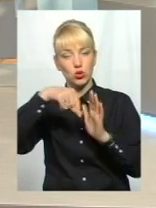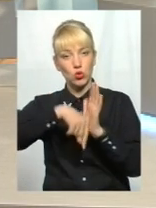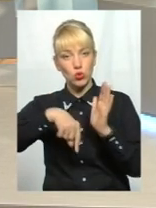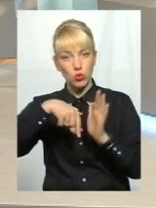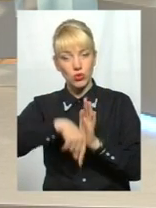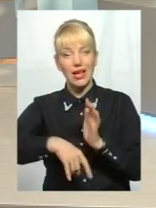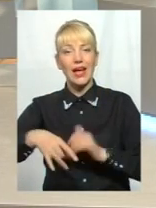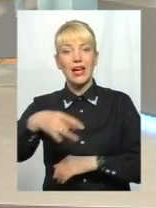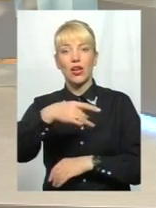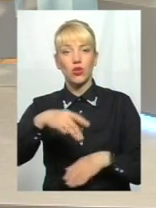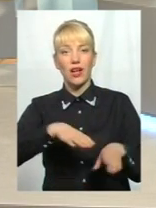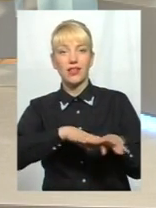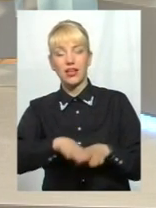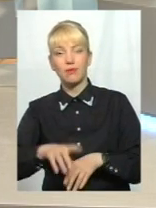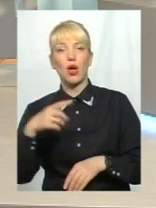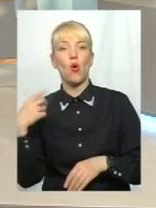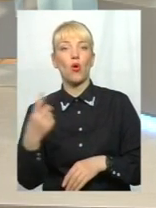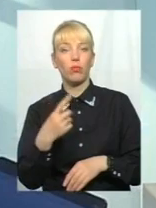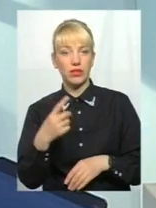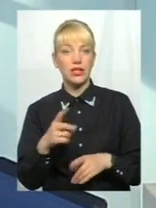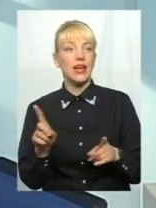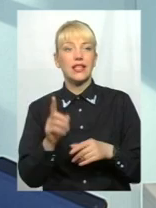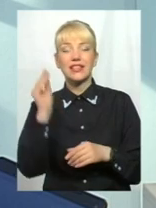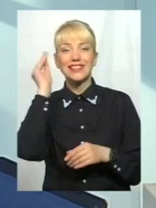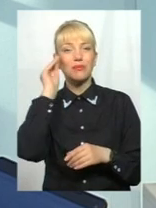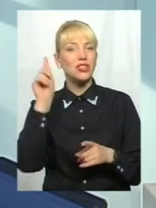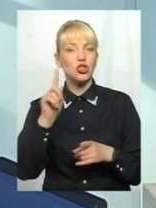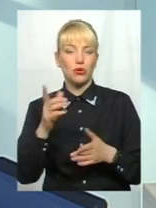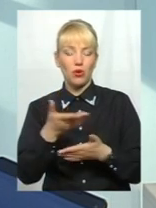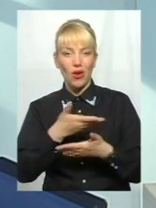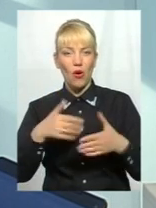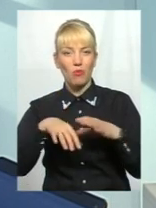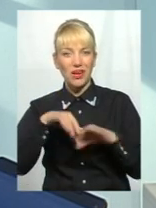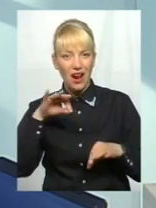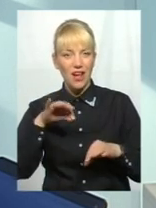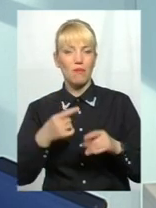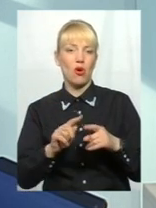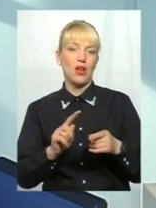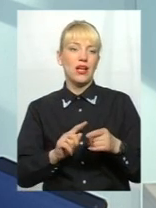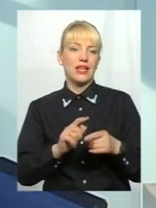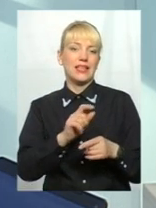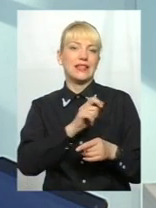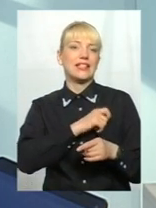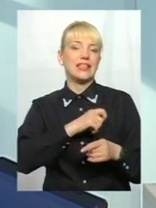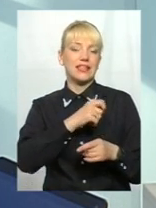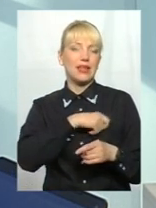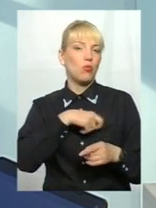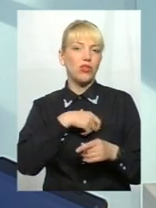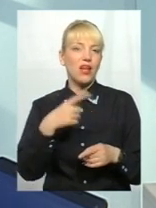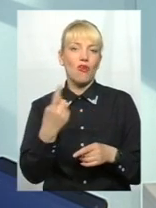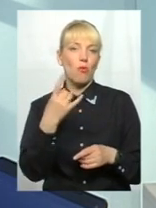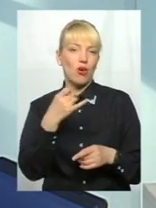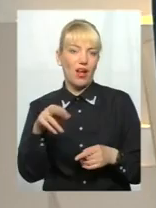рівня, тобто області. Є який смисл, що ми обласні ради тоді обираємо, якщо вони нічого не вирішують. Тобто, це рівень області, оце ми